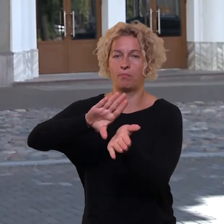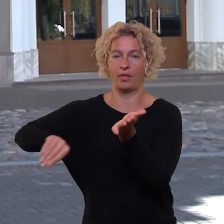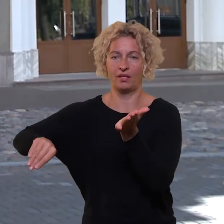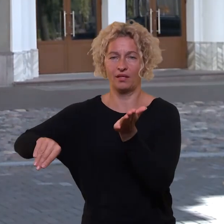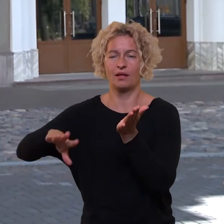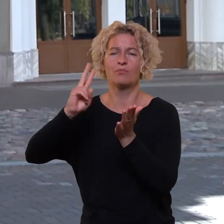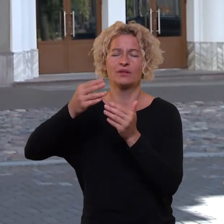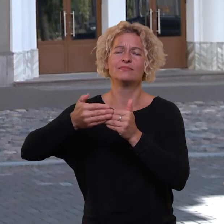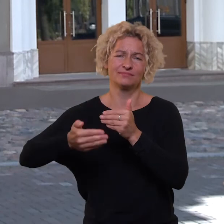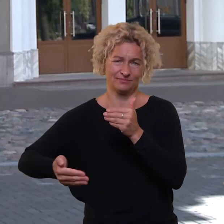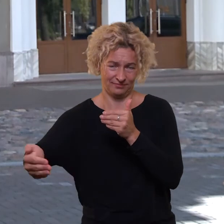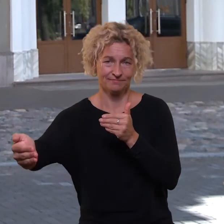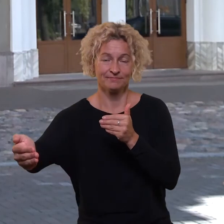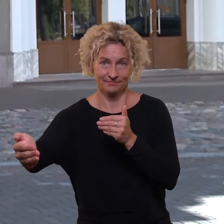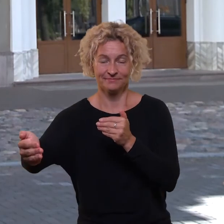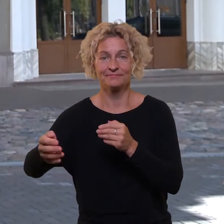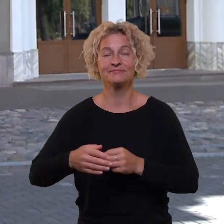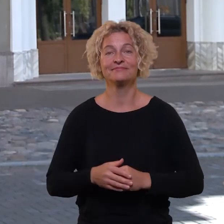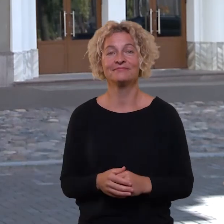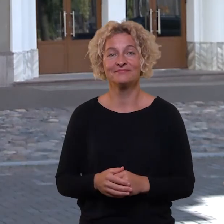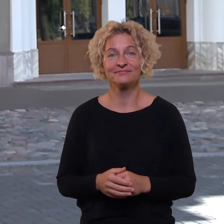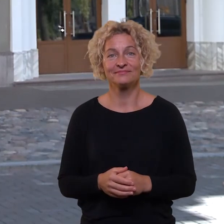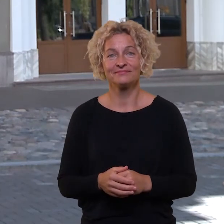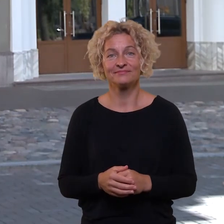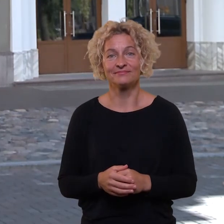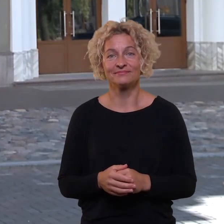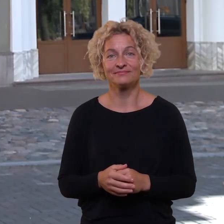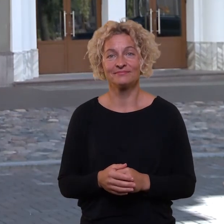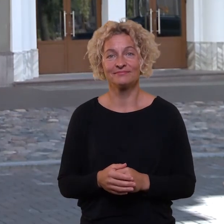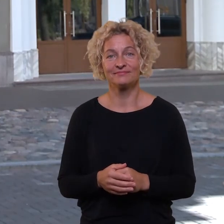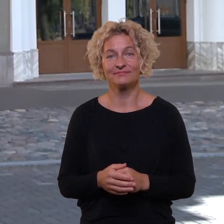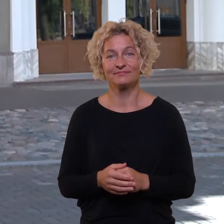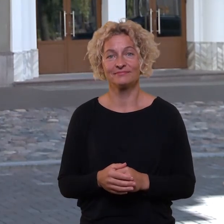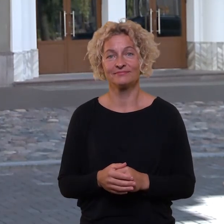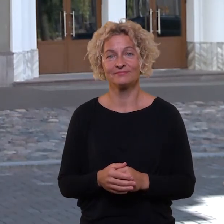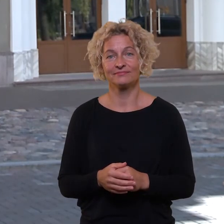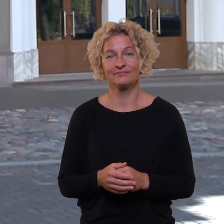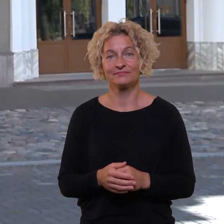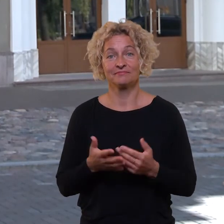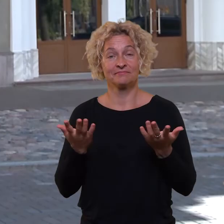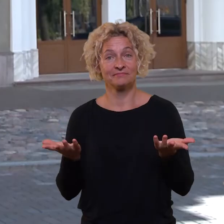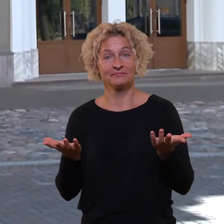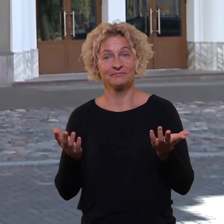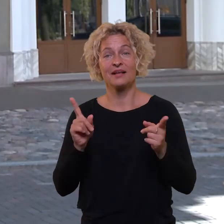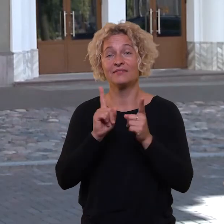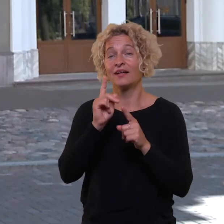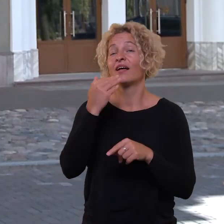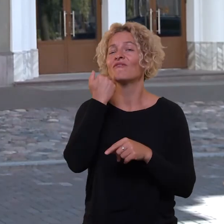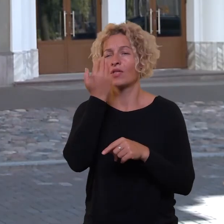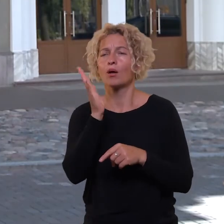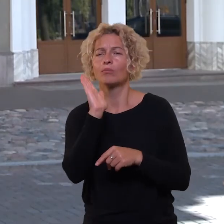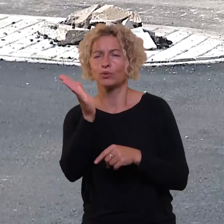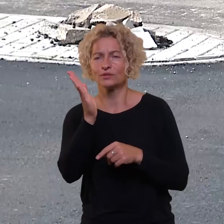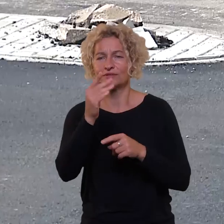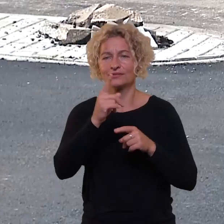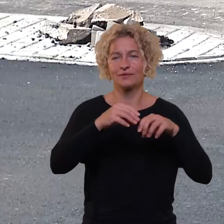vietos ir busimiems elektromobiliams pakrauti. Bet tik pačios vietos be elektromobilių krovimo stotelės, stotelės atsiras